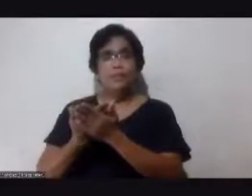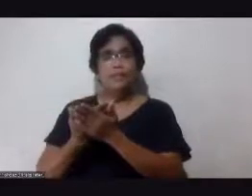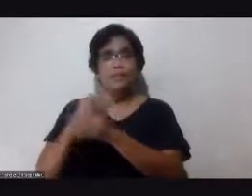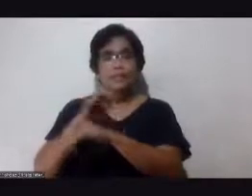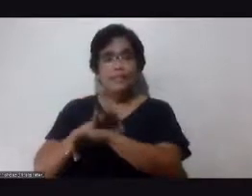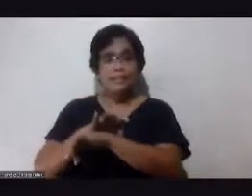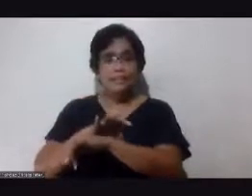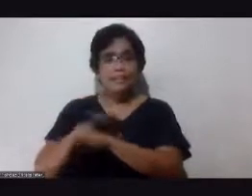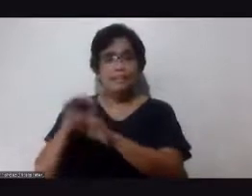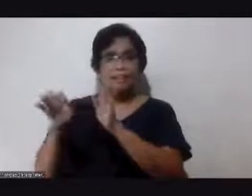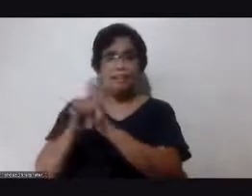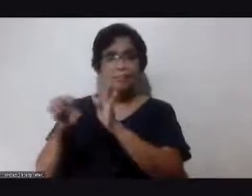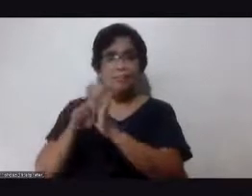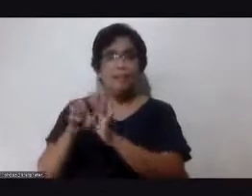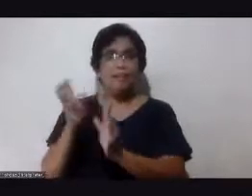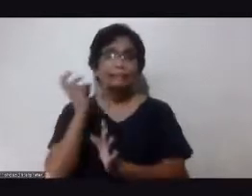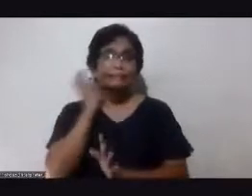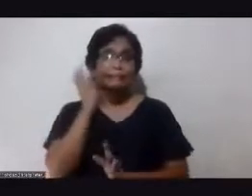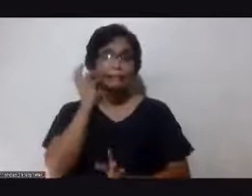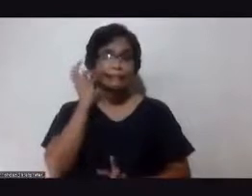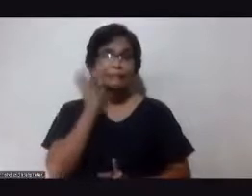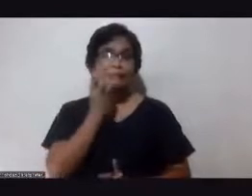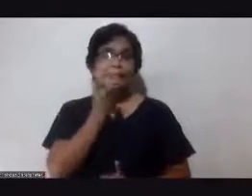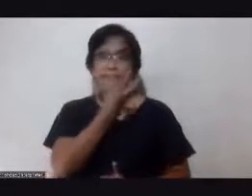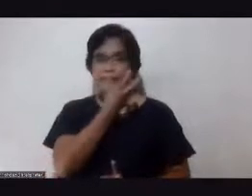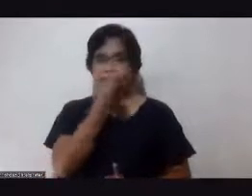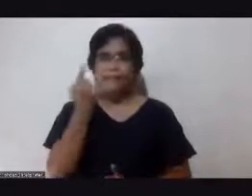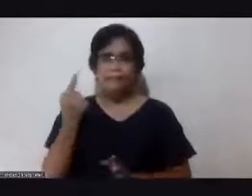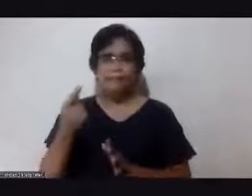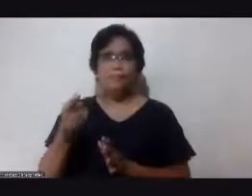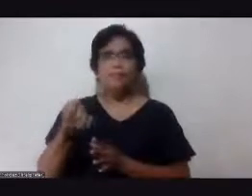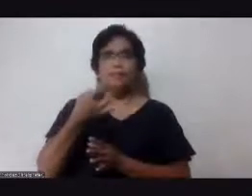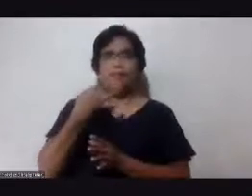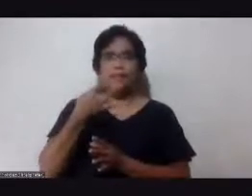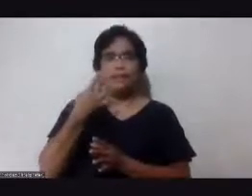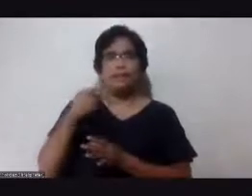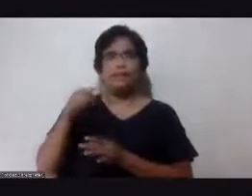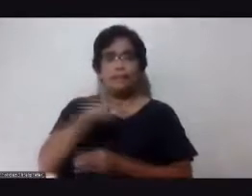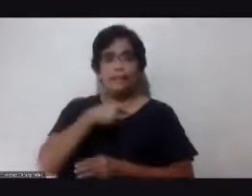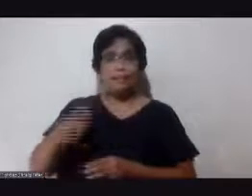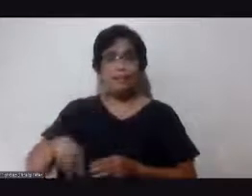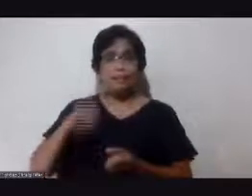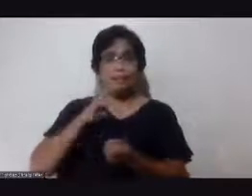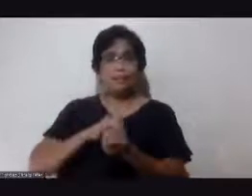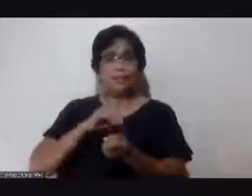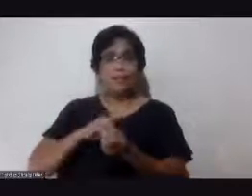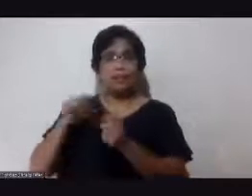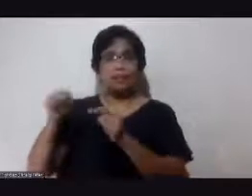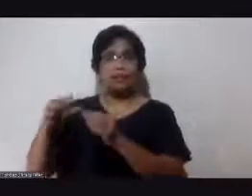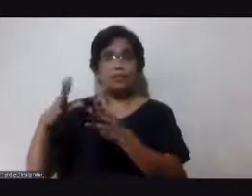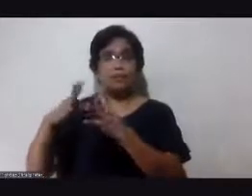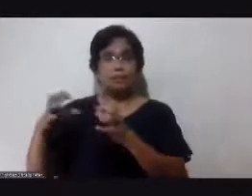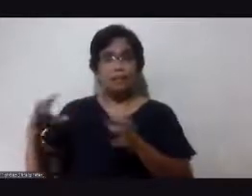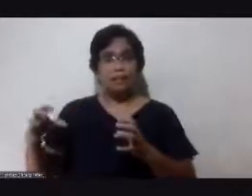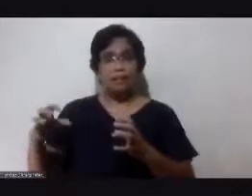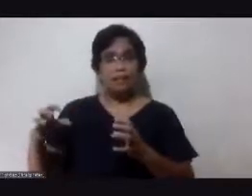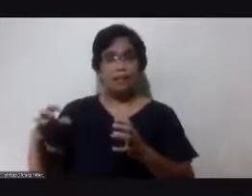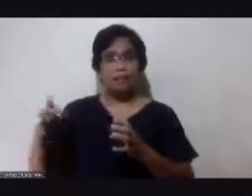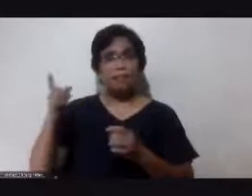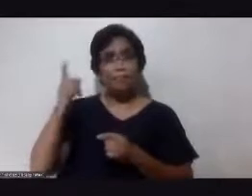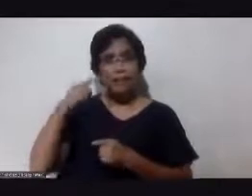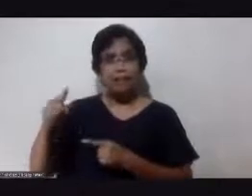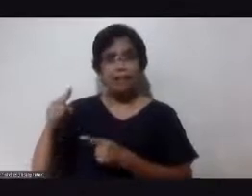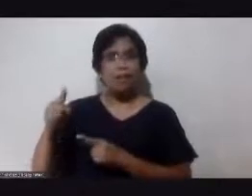kunyari may pimples yung bata pinapainom ng mga chinese doctors yung ampalaya para para ano daw